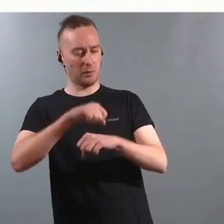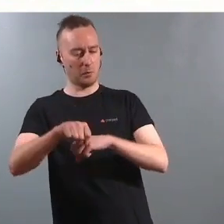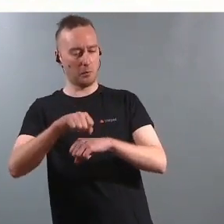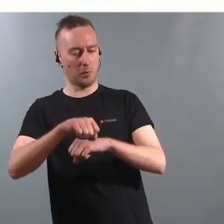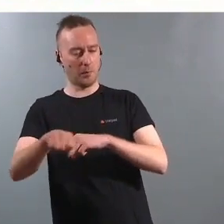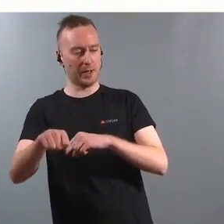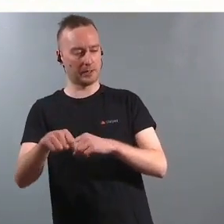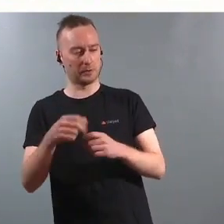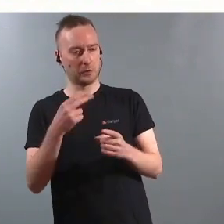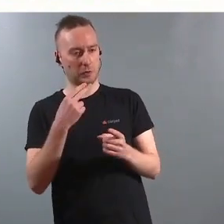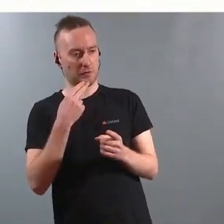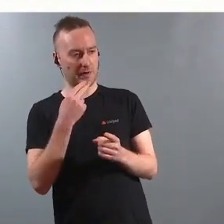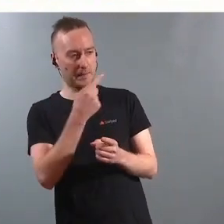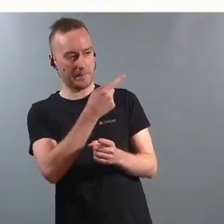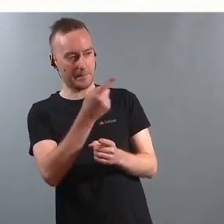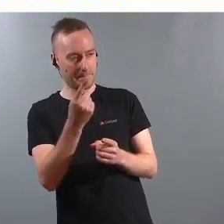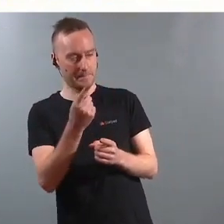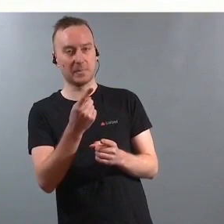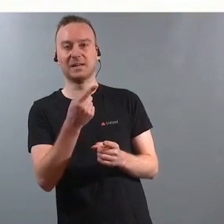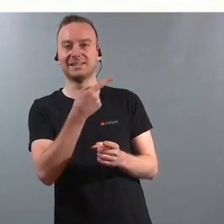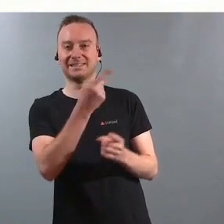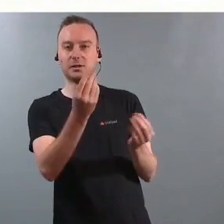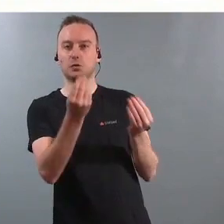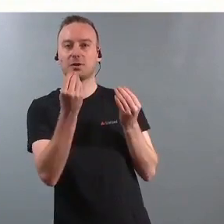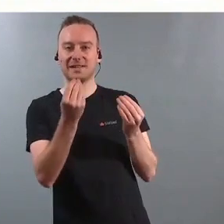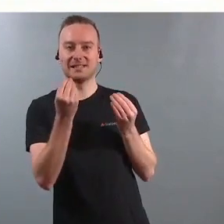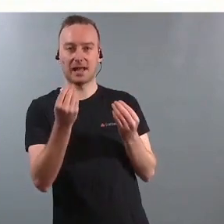de som ga dem undervisningen.